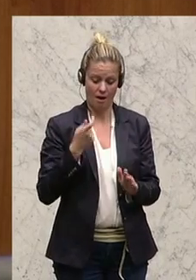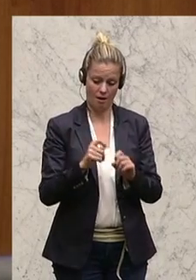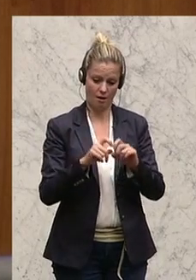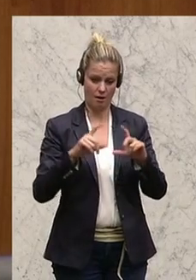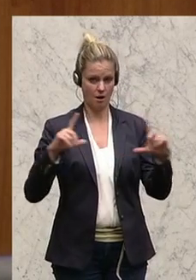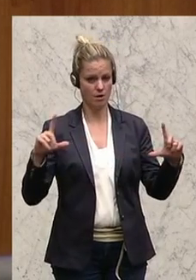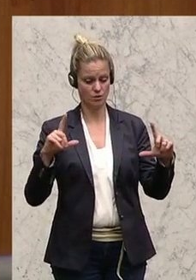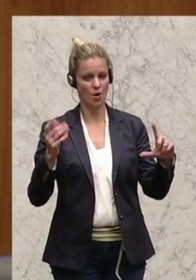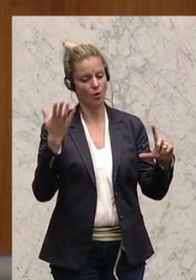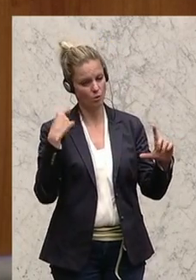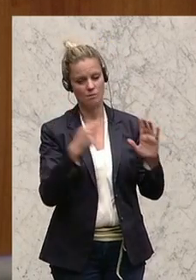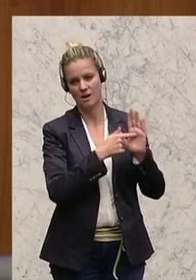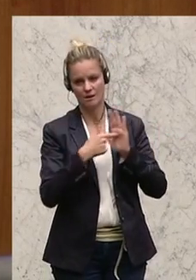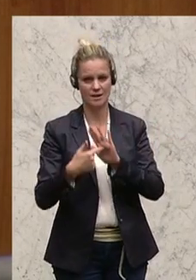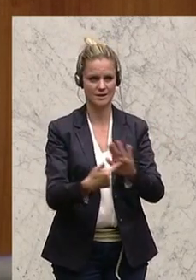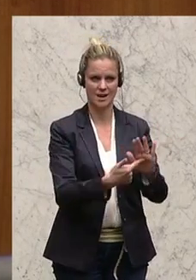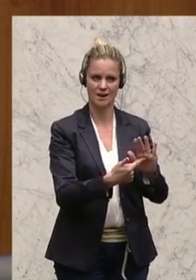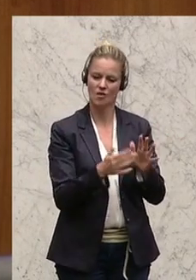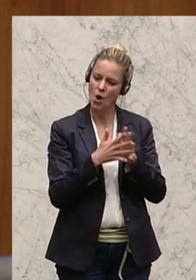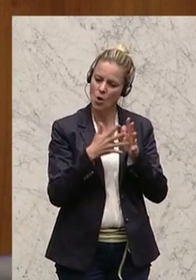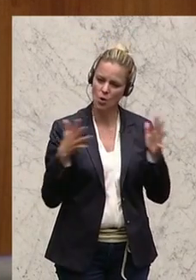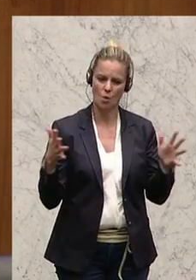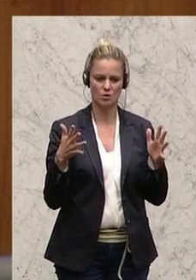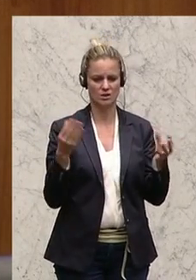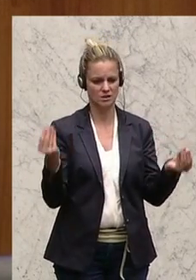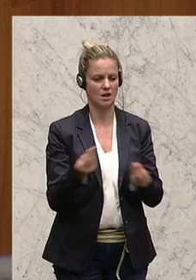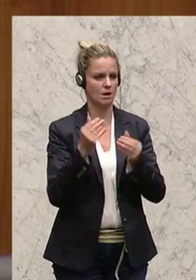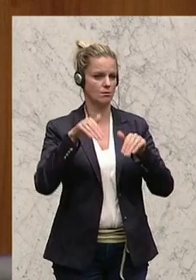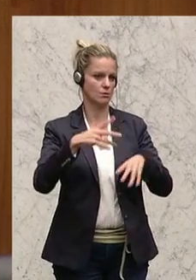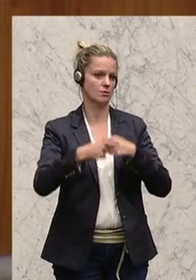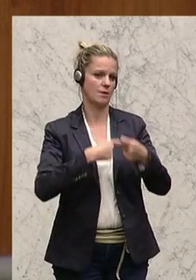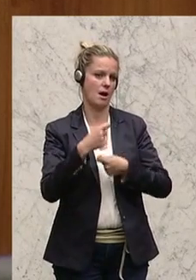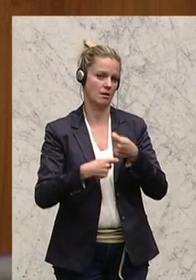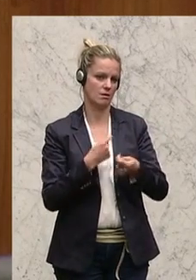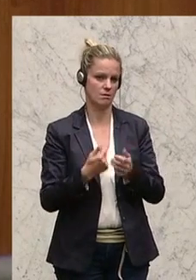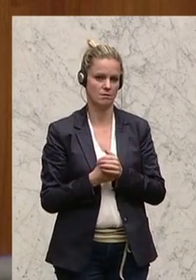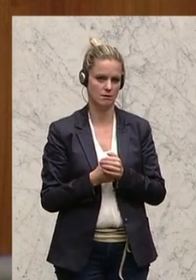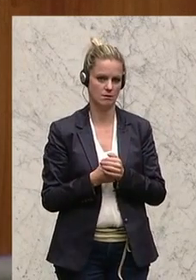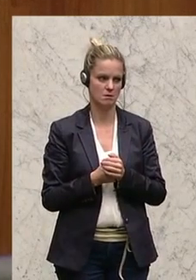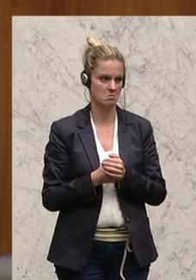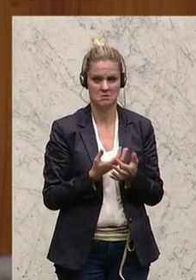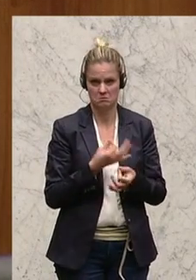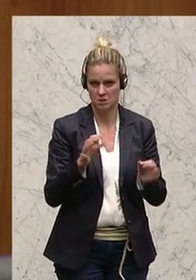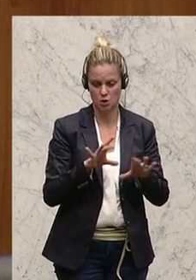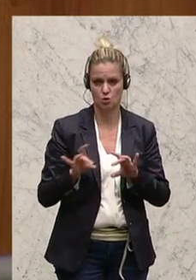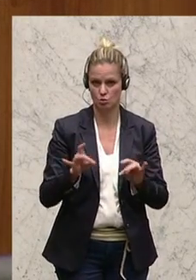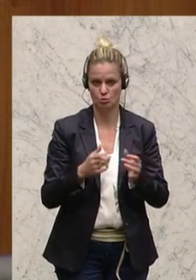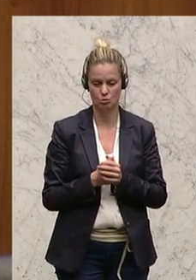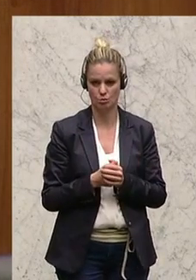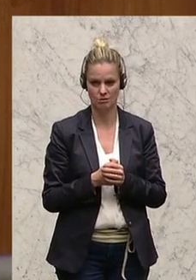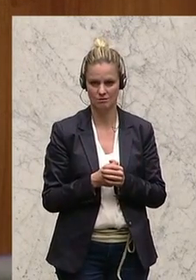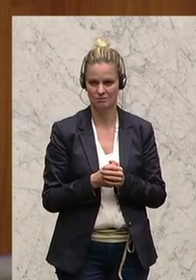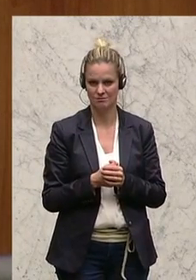sind die ganz großen Entwicklungen und Brocken, die wir angehen müssen. Und das hat überhaupt nichts damit zu tun. Und wenn hier